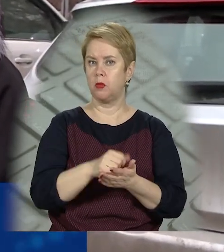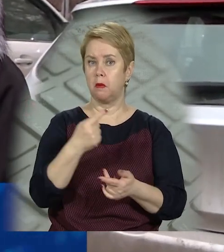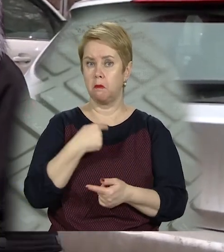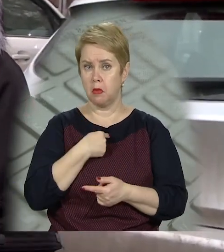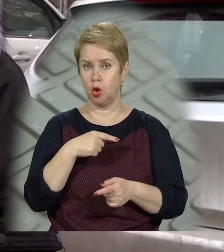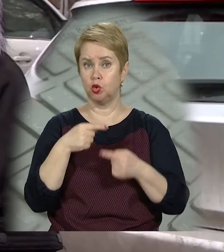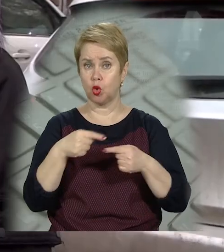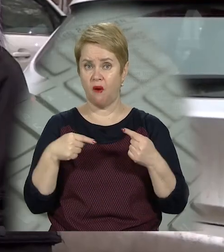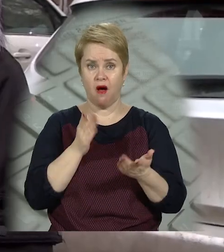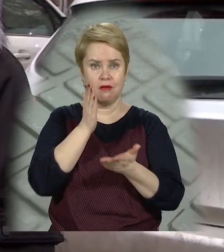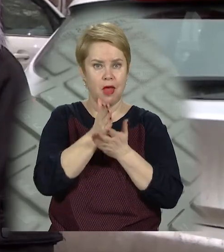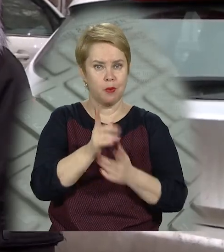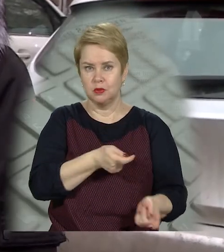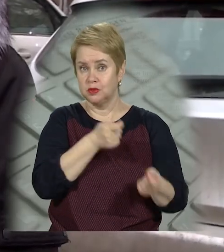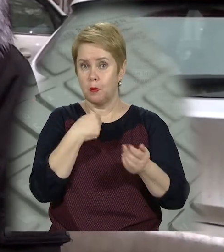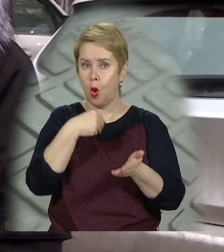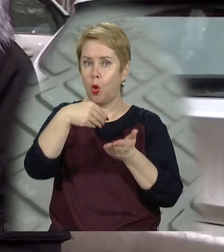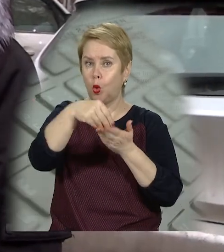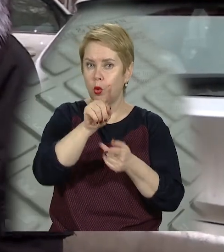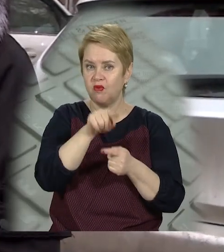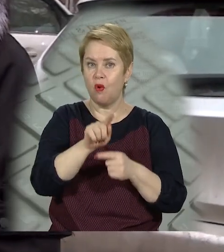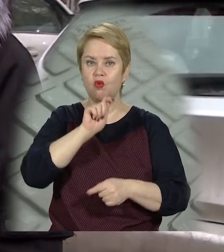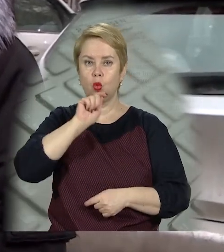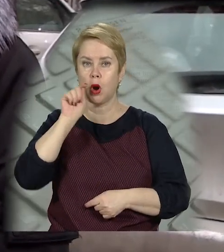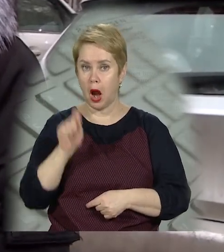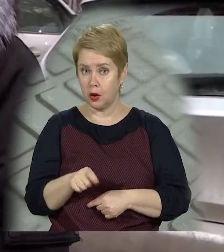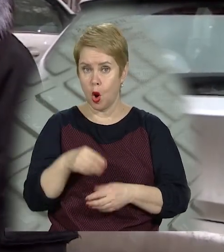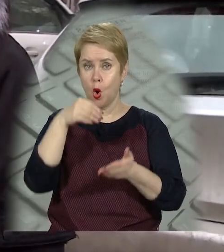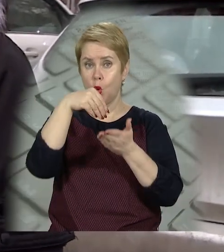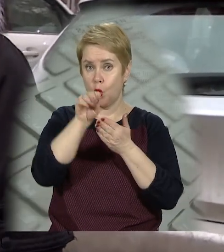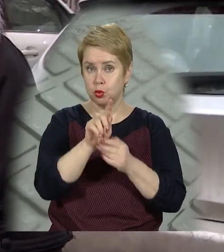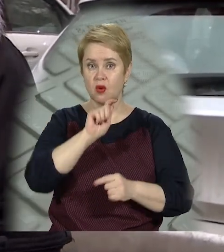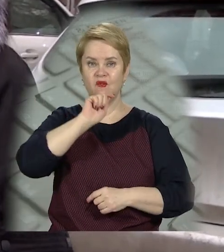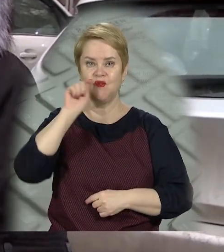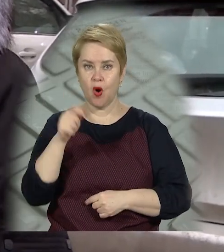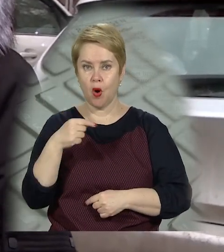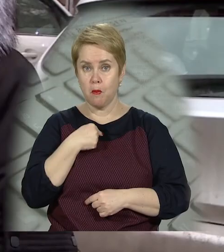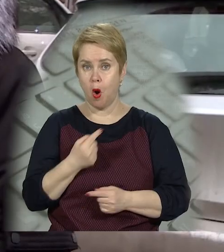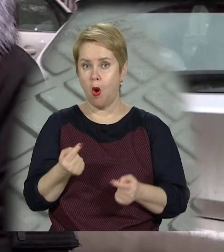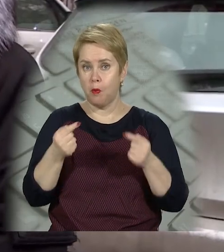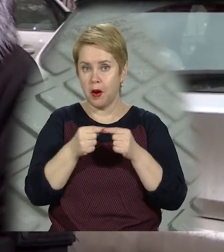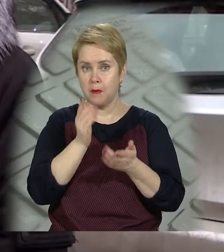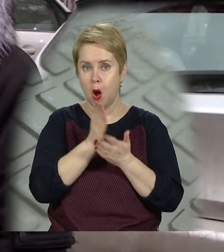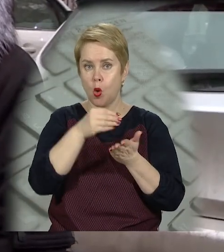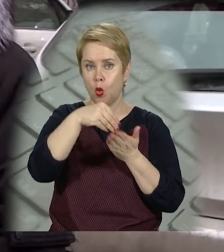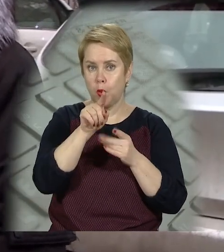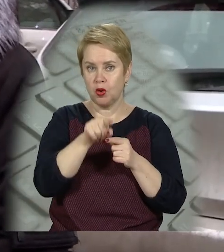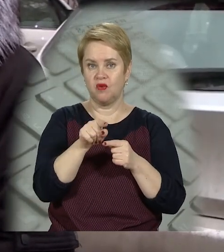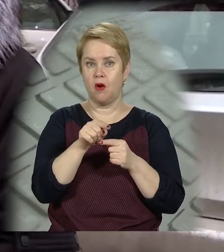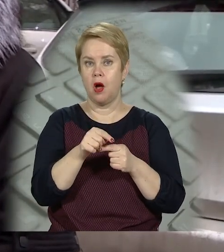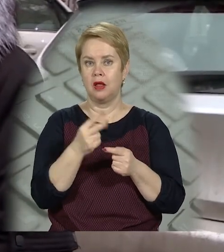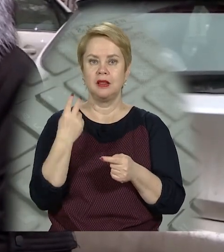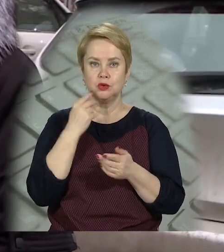Ми товар напряму не завозимо, ми купуємо його в Україні. Купуючи його в Україні, ми апріорі маємо купувати його